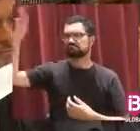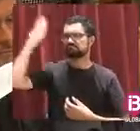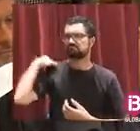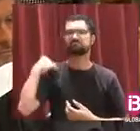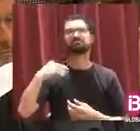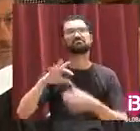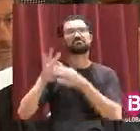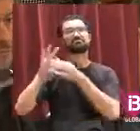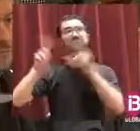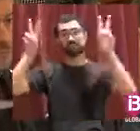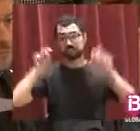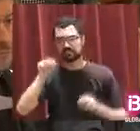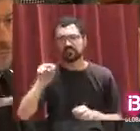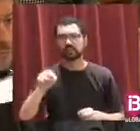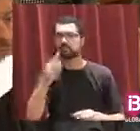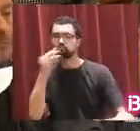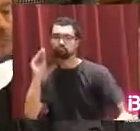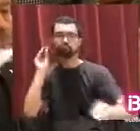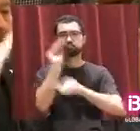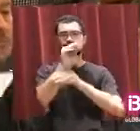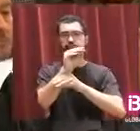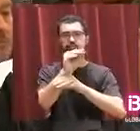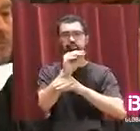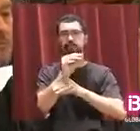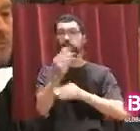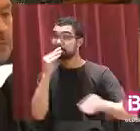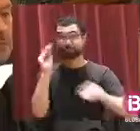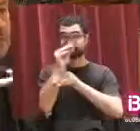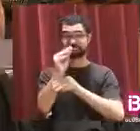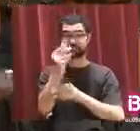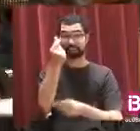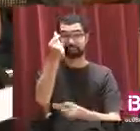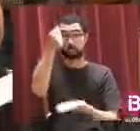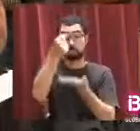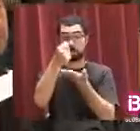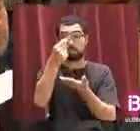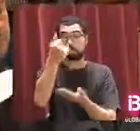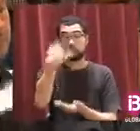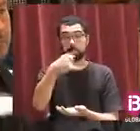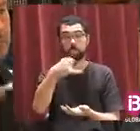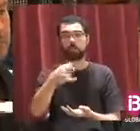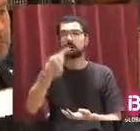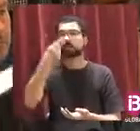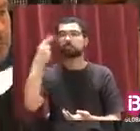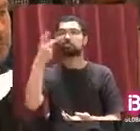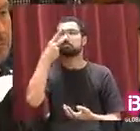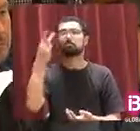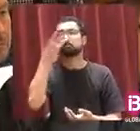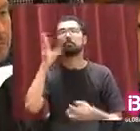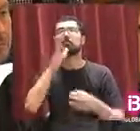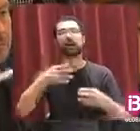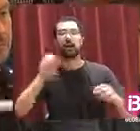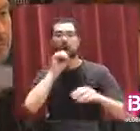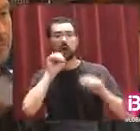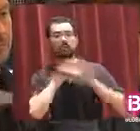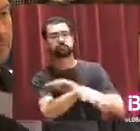al respecte del finançament o, més aviat, de la manca del mateix durant uns quants d'anys de les obres per detenir els abocaments